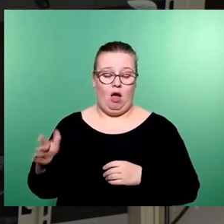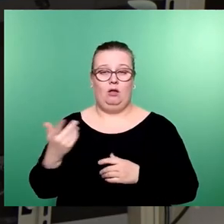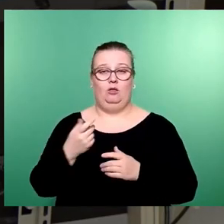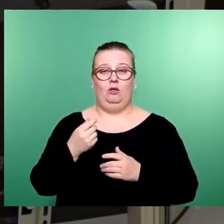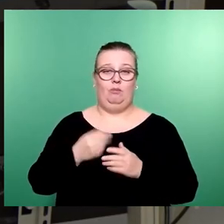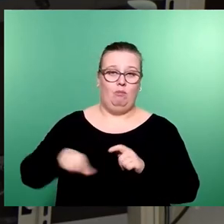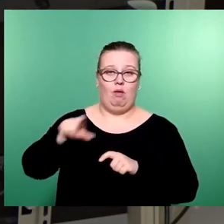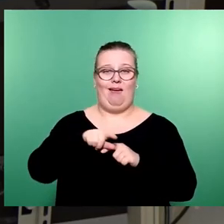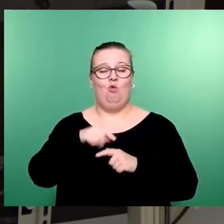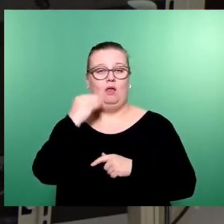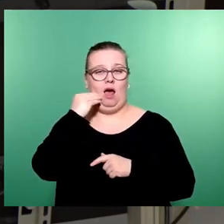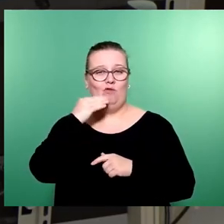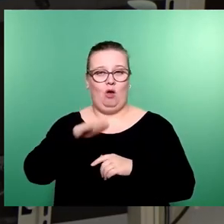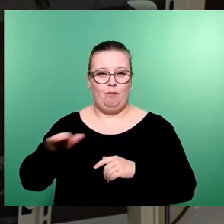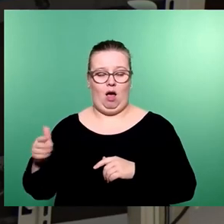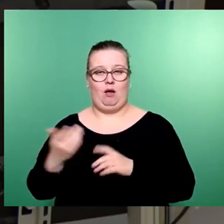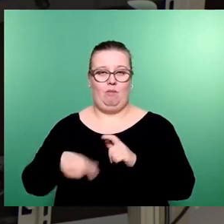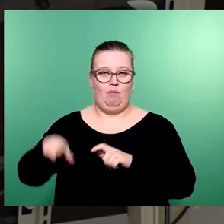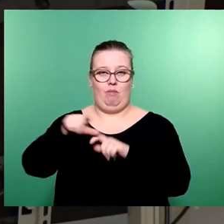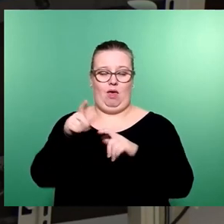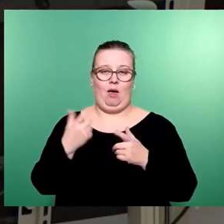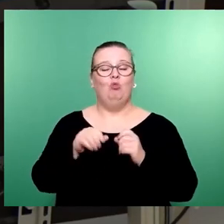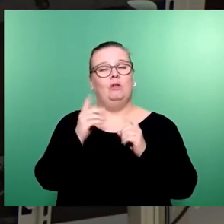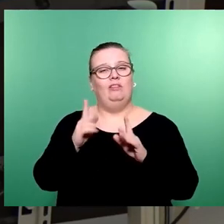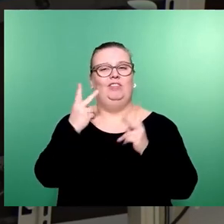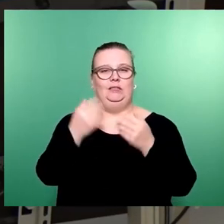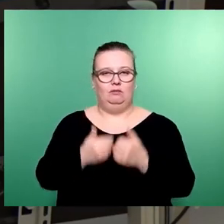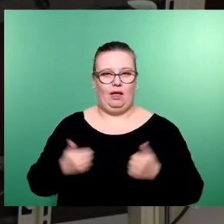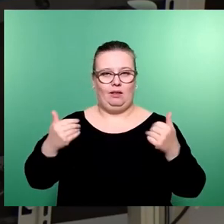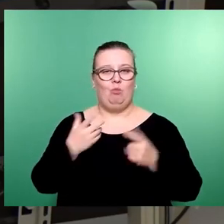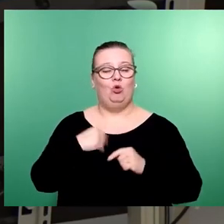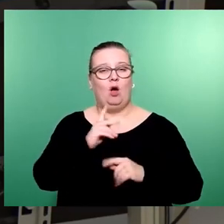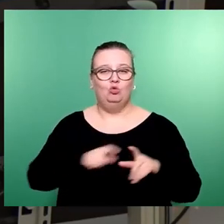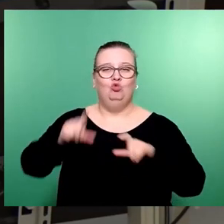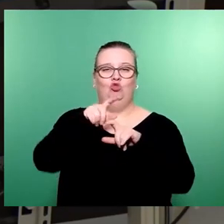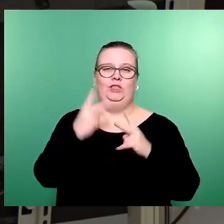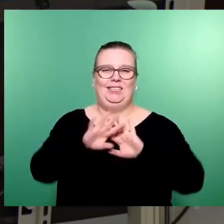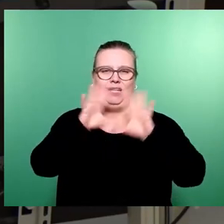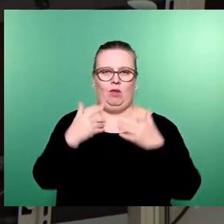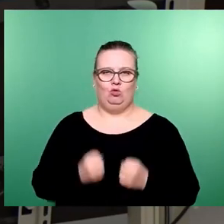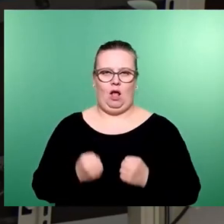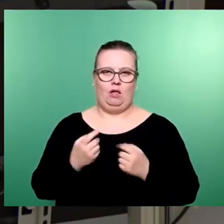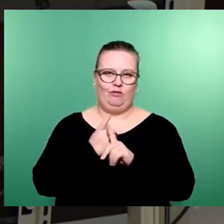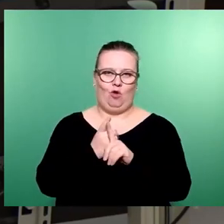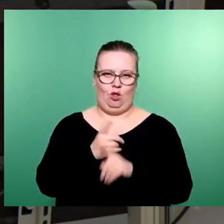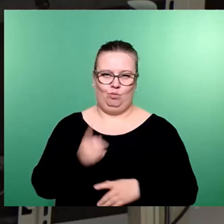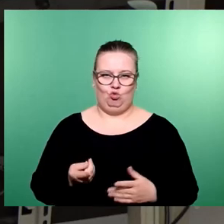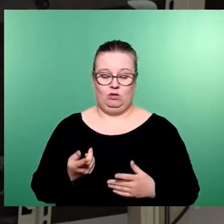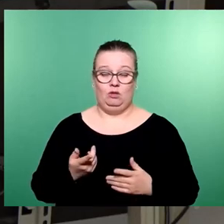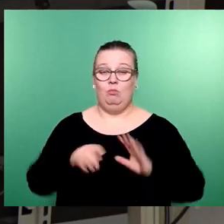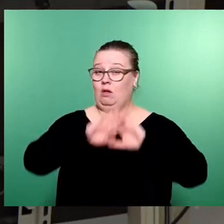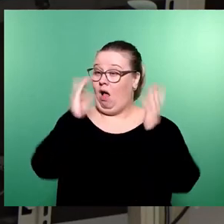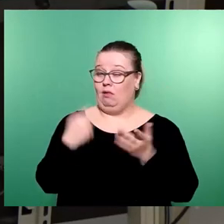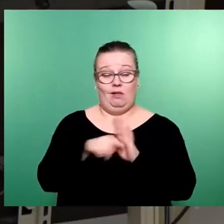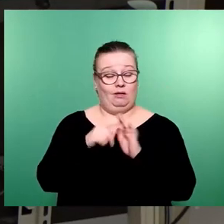halten wir es für notwendig, dass es sauber getrennt wird. Und wenn schon der Zuschuss erfolgt, dieser aus dem Gesamthaushalt zu erfolgen hat. Mit allen negativen